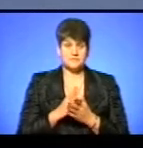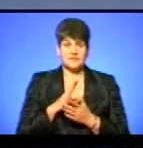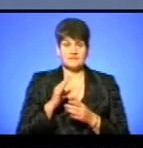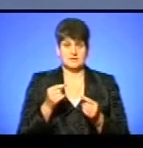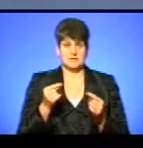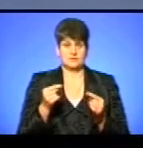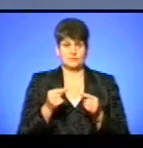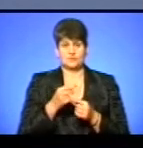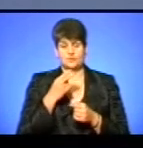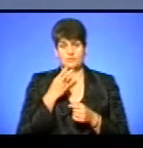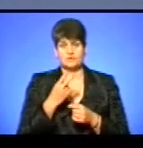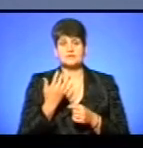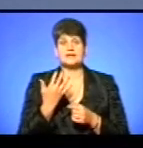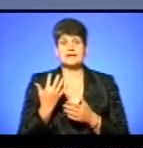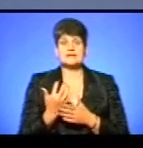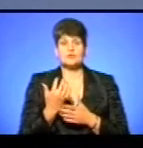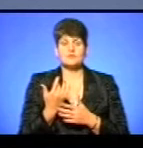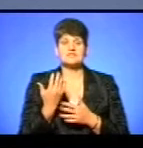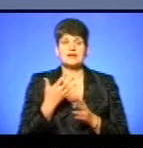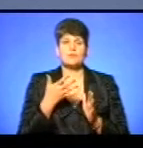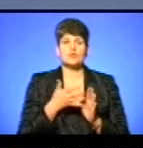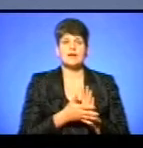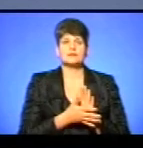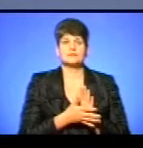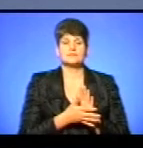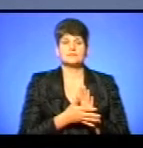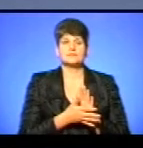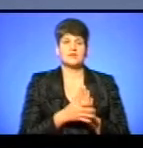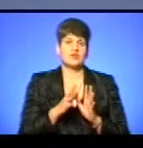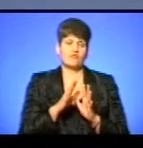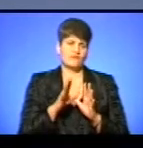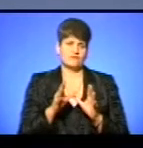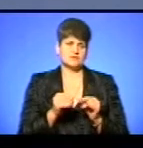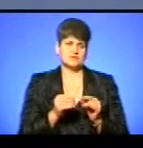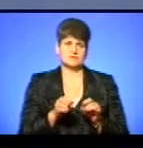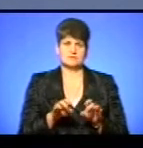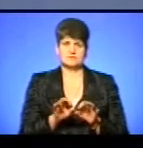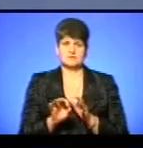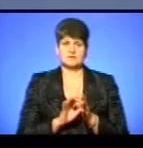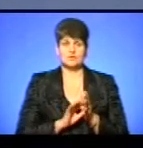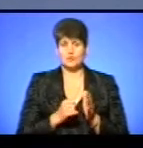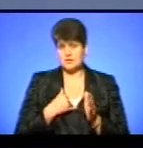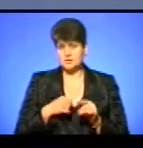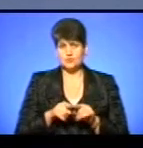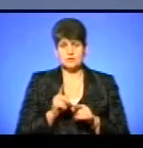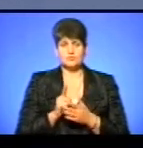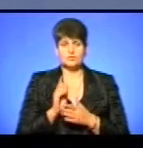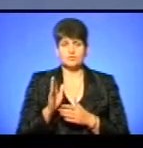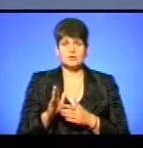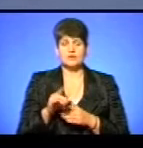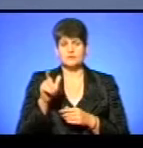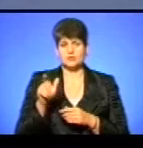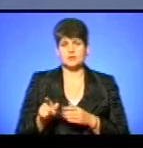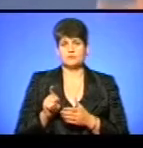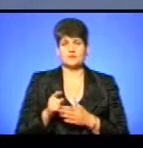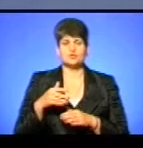чітко бачать, скільки заробив, скільки потратив. І все стає на свої місця. В нас це саме має трапитися. В нас має пасажир зрозуміти,